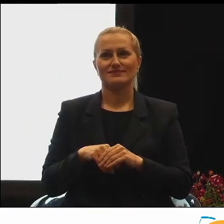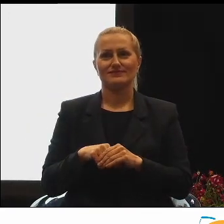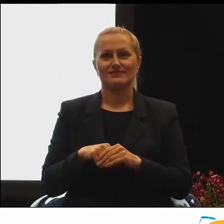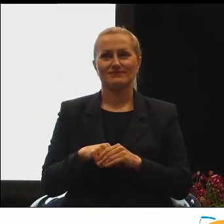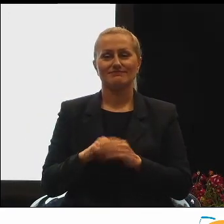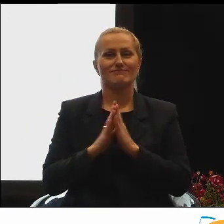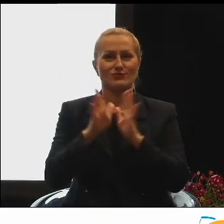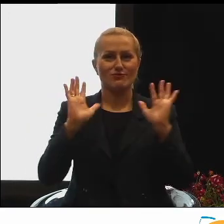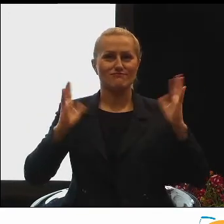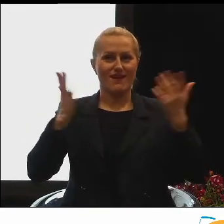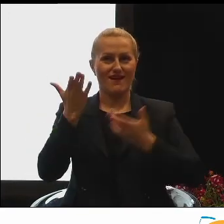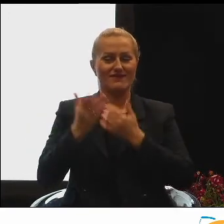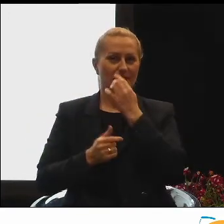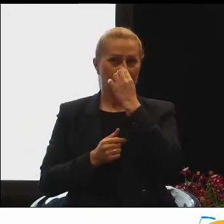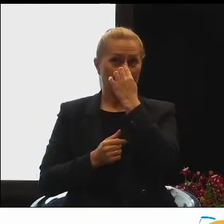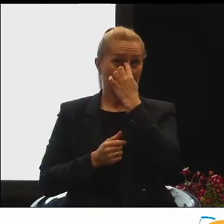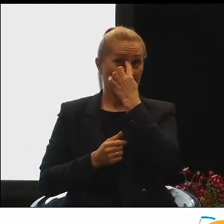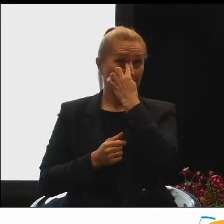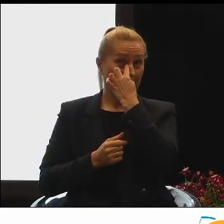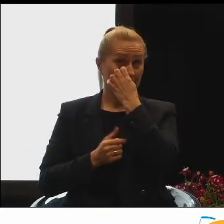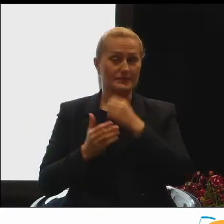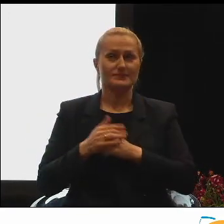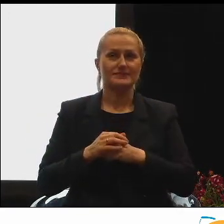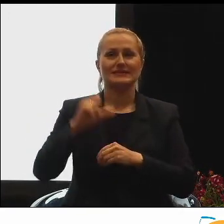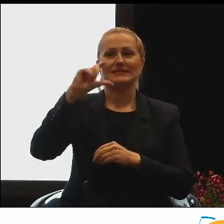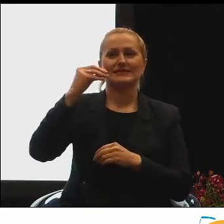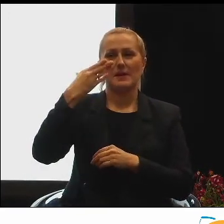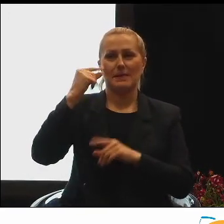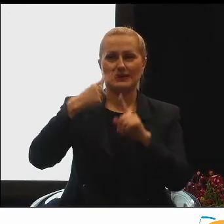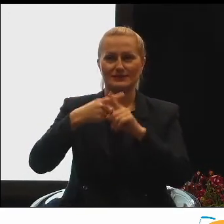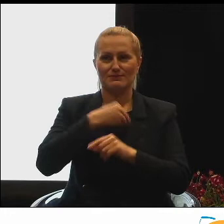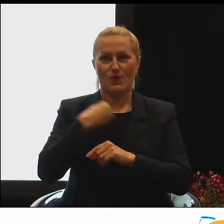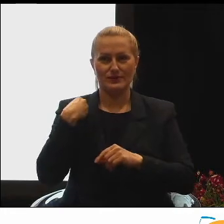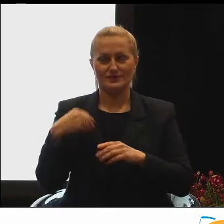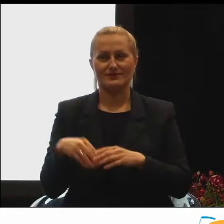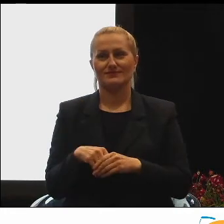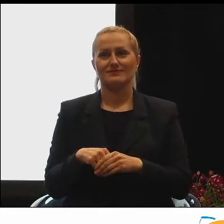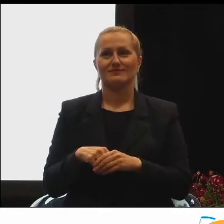Poproszę o brawa. CEMEX Polska.